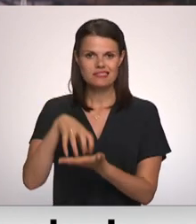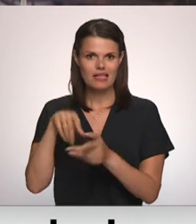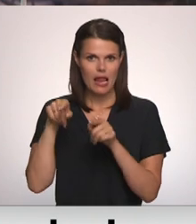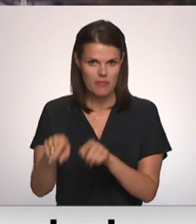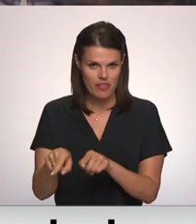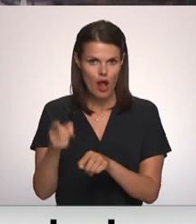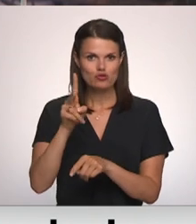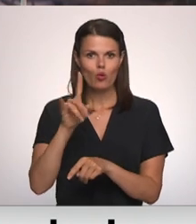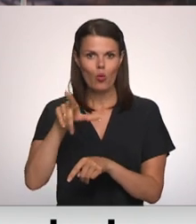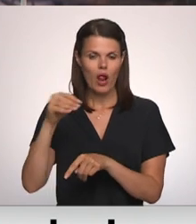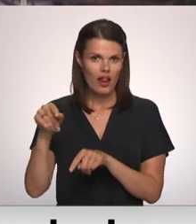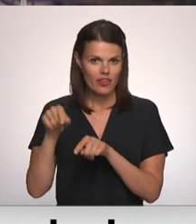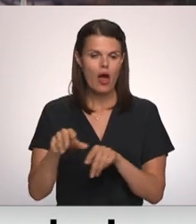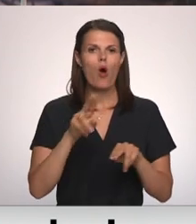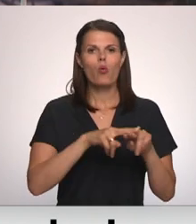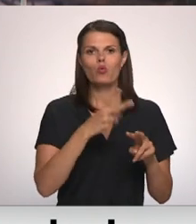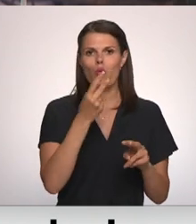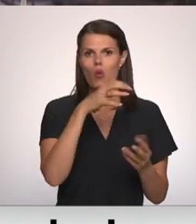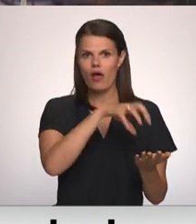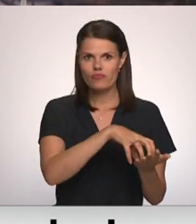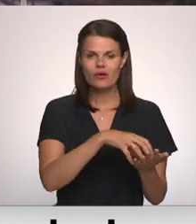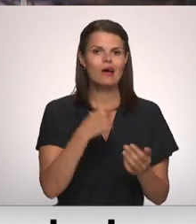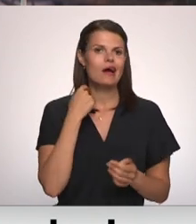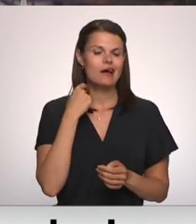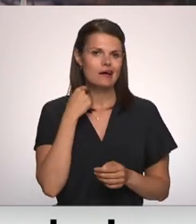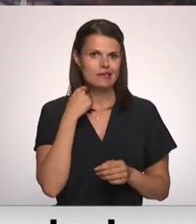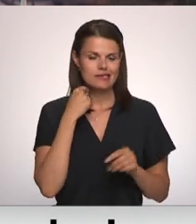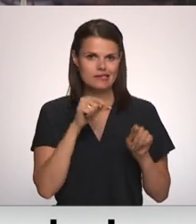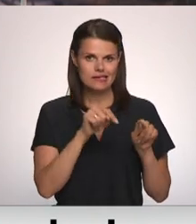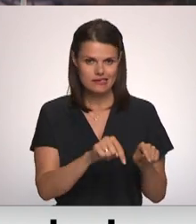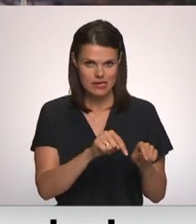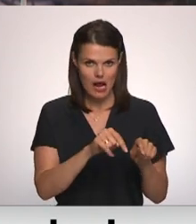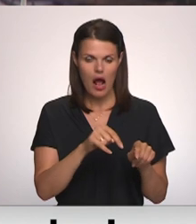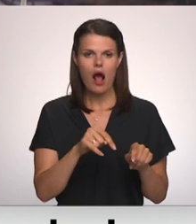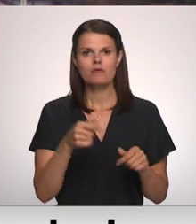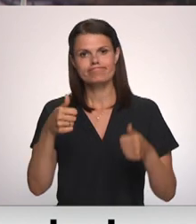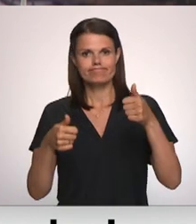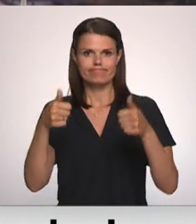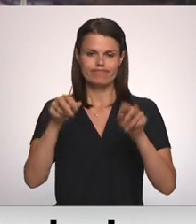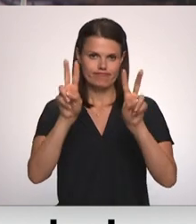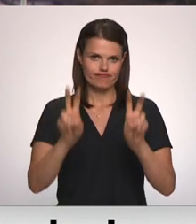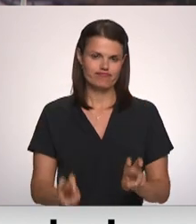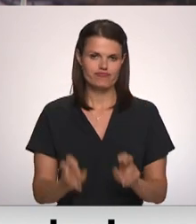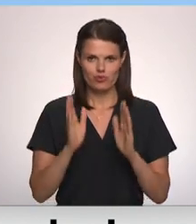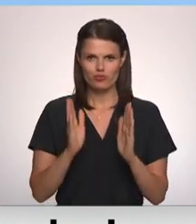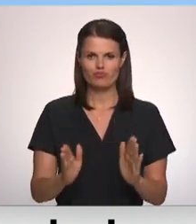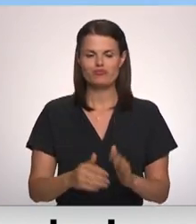terminālu, un termināli Rīgā, piedāvā Sijā Kunziņseles dienvidu projekts. Plešāks tāstīļa Koziņns.